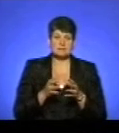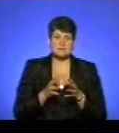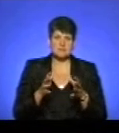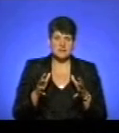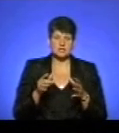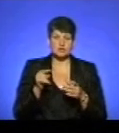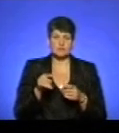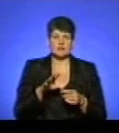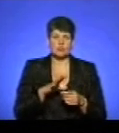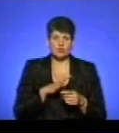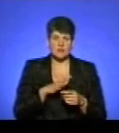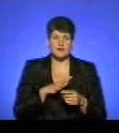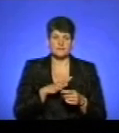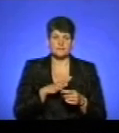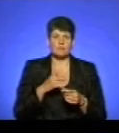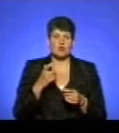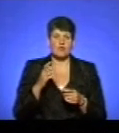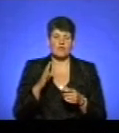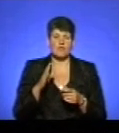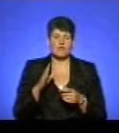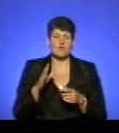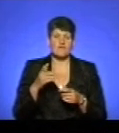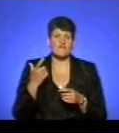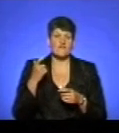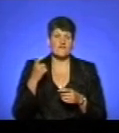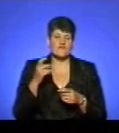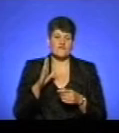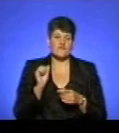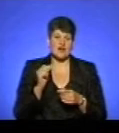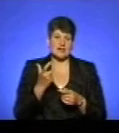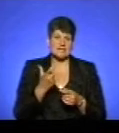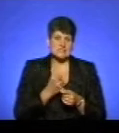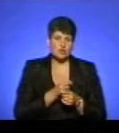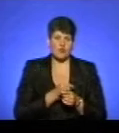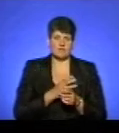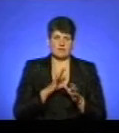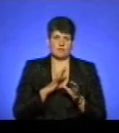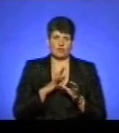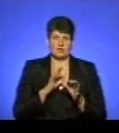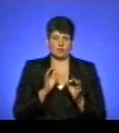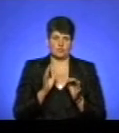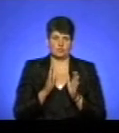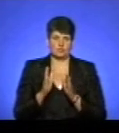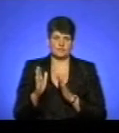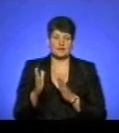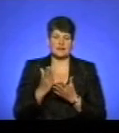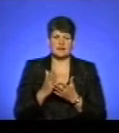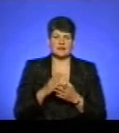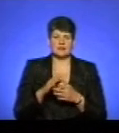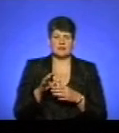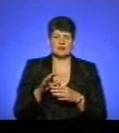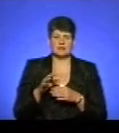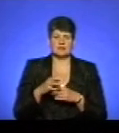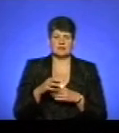провакцинована, ніж стерилізована, Тому що це безпечніше для людей? Ну, безпечне, просто така, є ті тварини в районі ринку, в